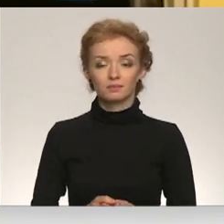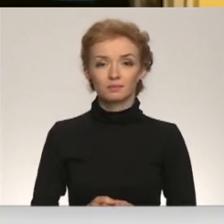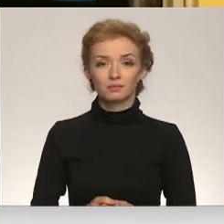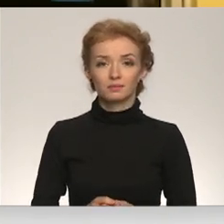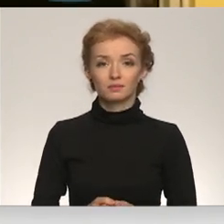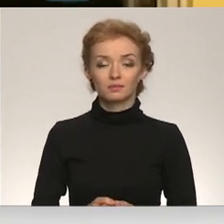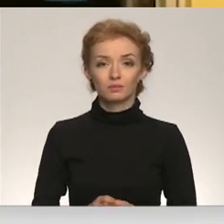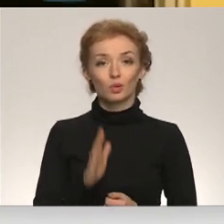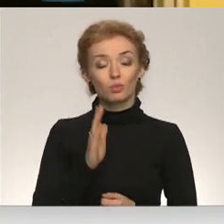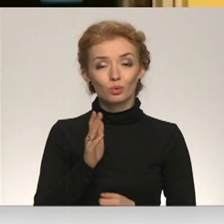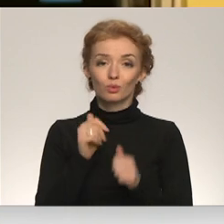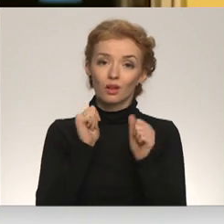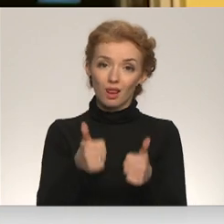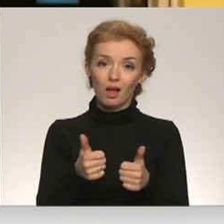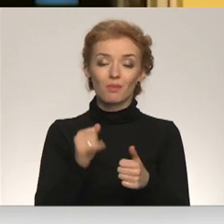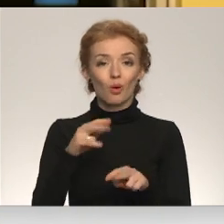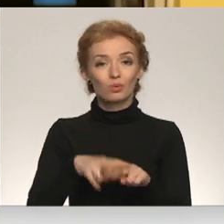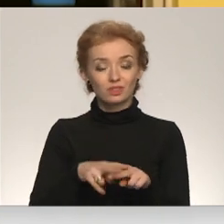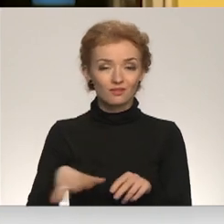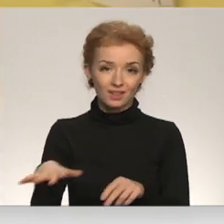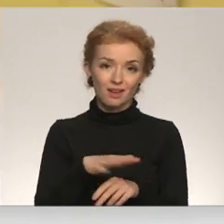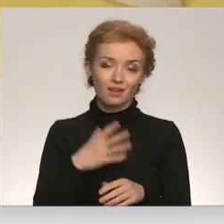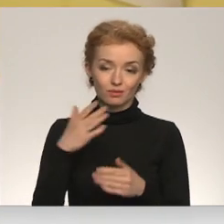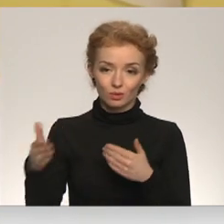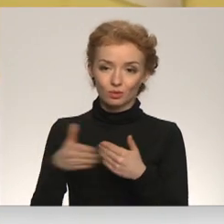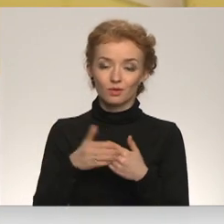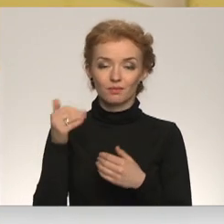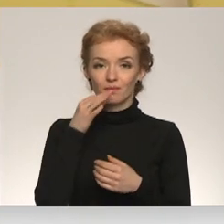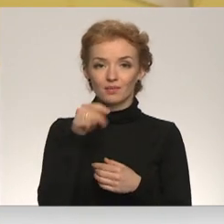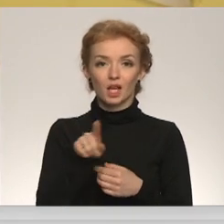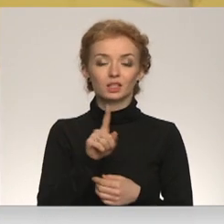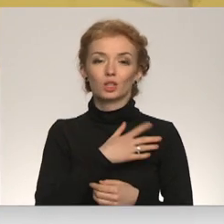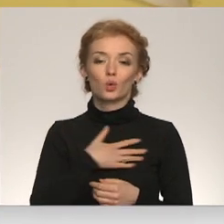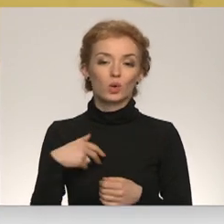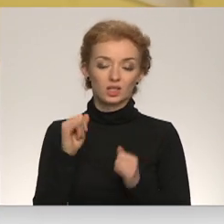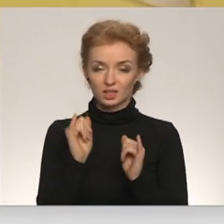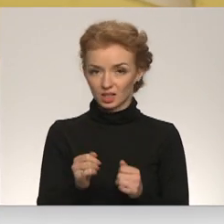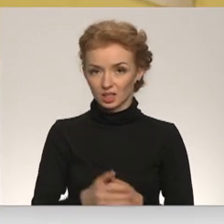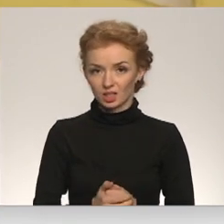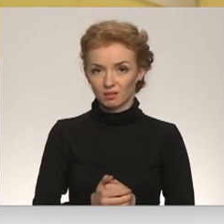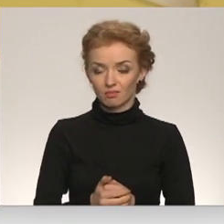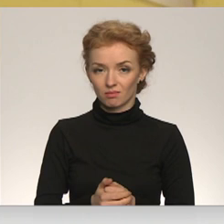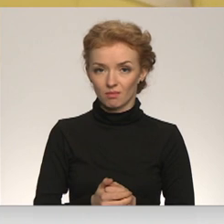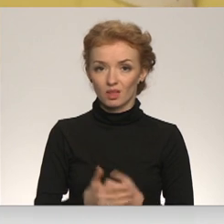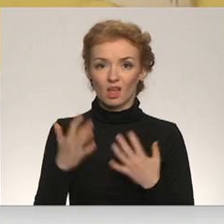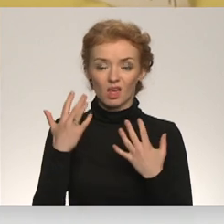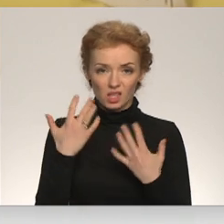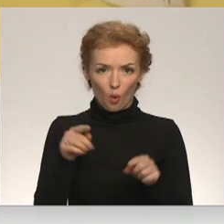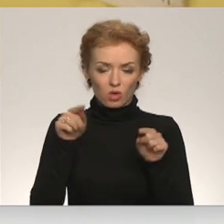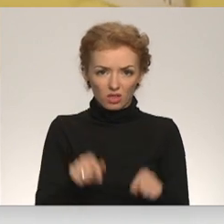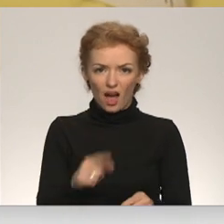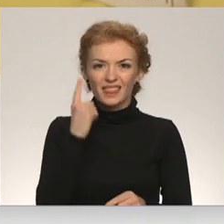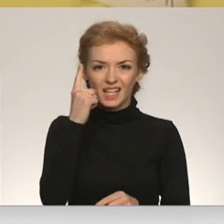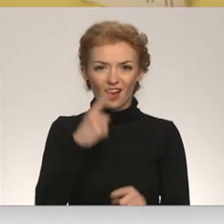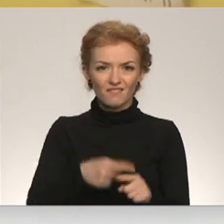Labi jau būt, kā saka, uz vietas tolāk viss. Tas ir ļoti slikti. Jau tā reizi nedēļā tikai